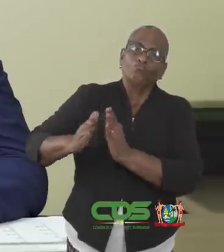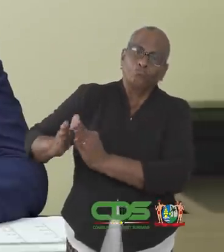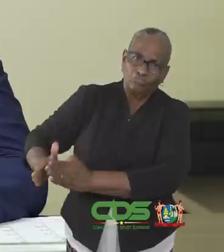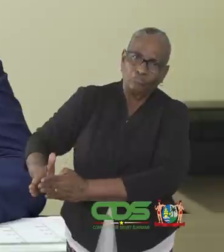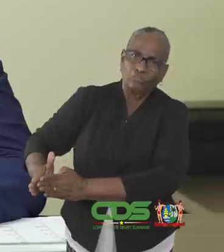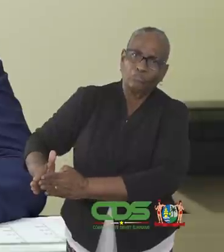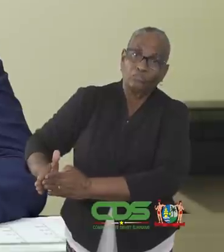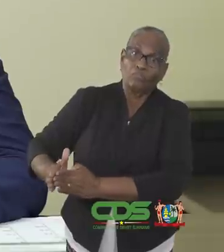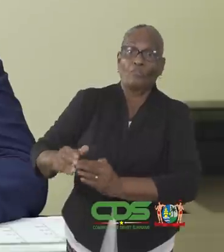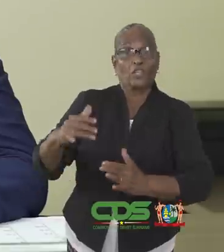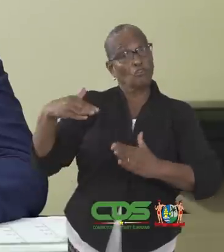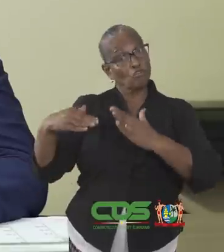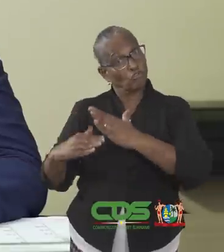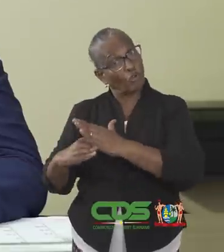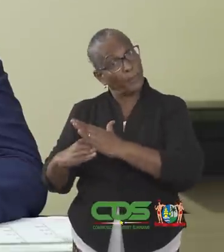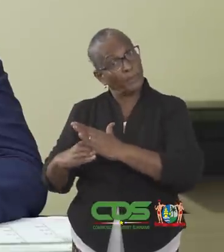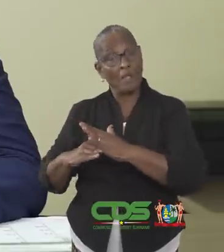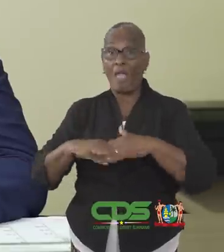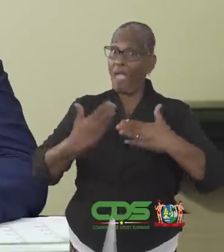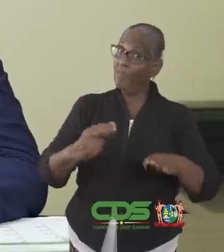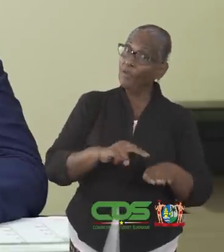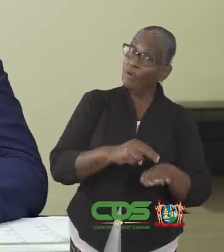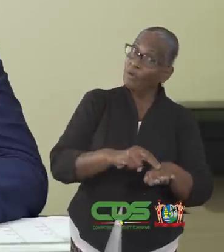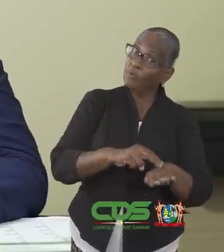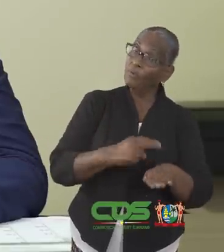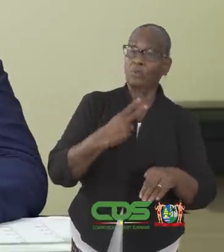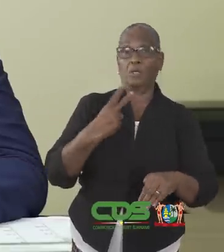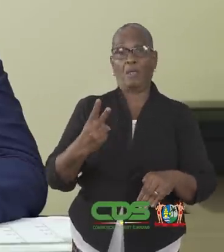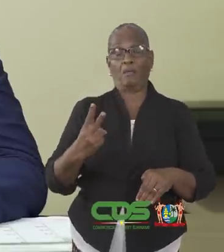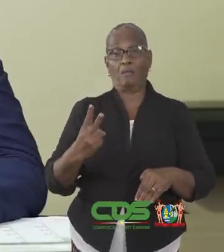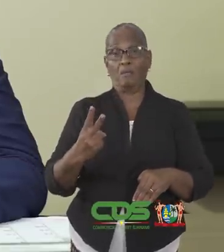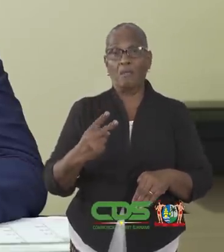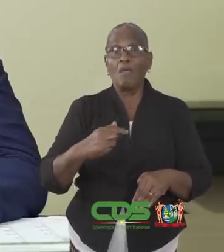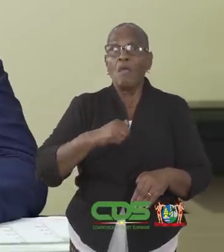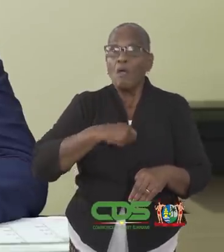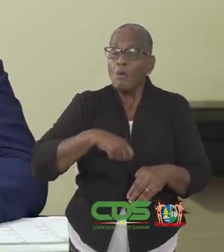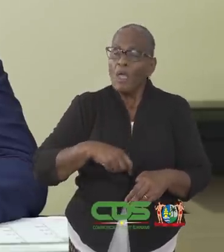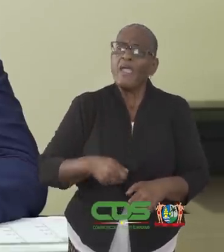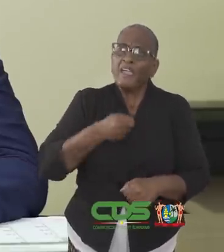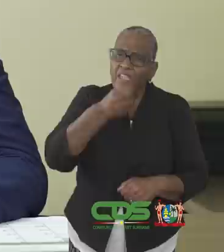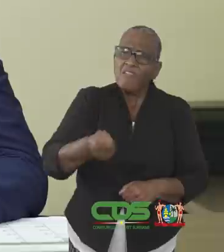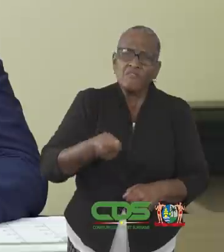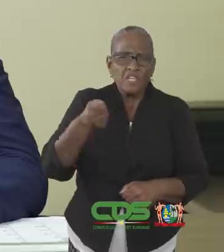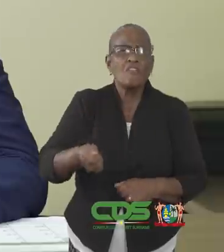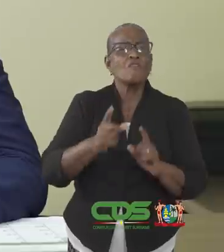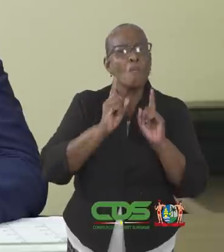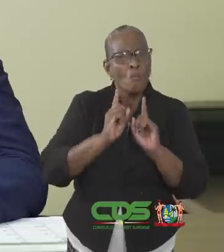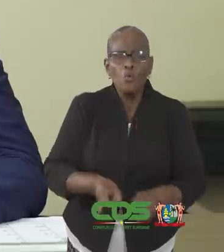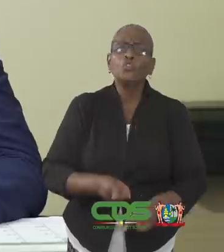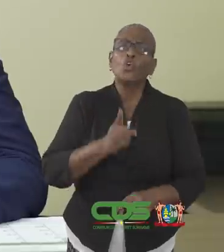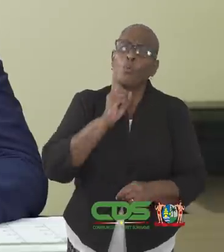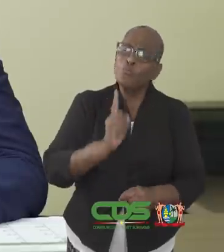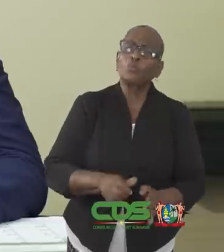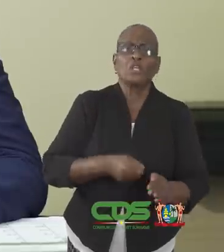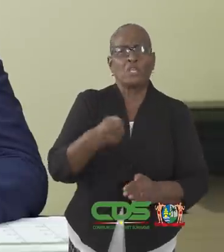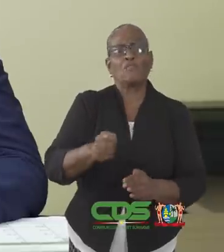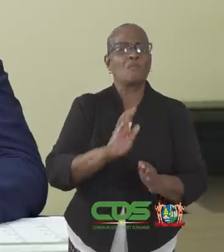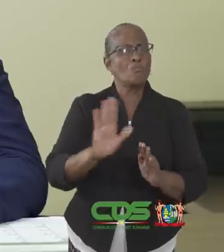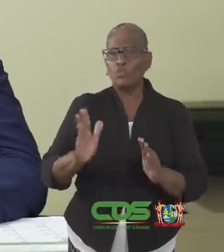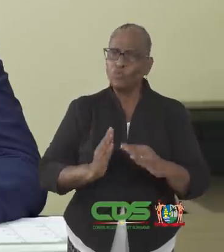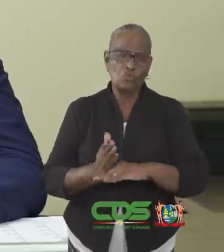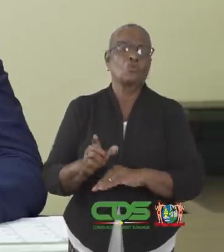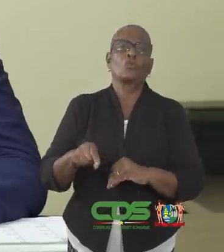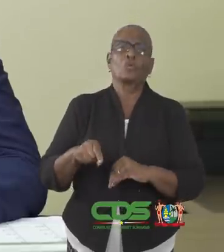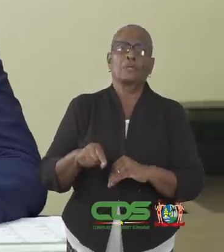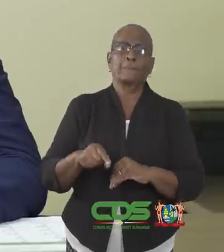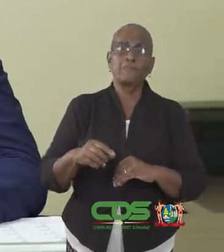verschuiven, annuleren en waar nodig herinrichten. We leveren allemaal in. De